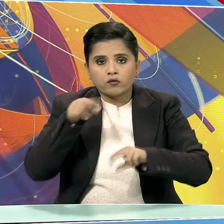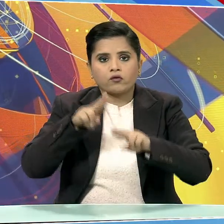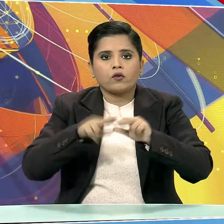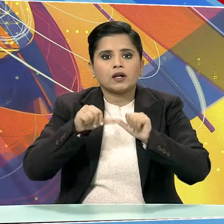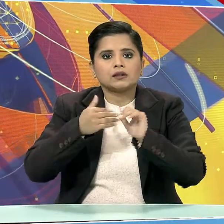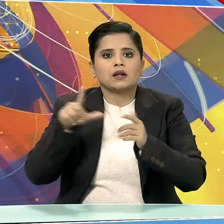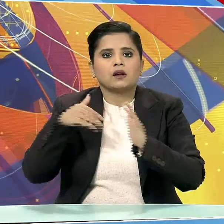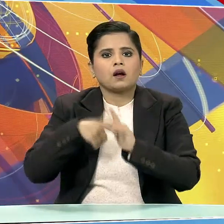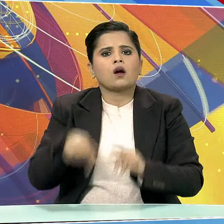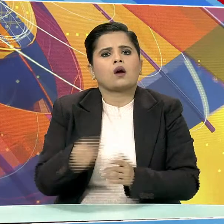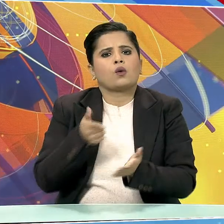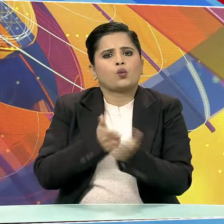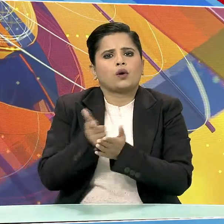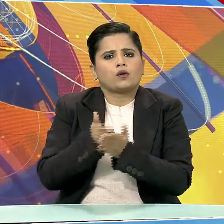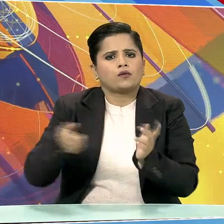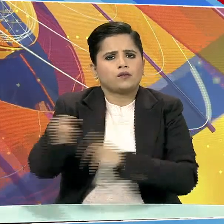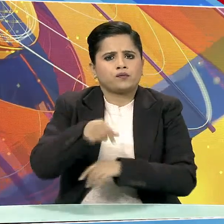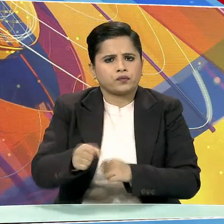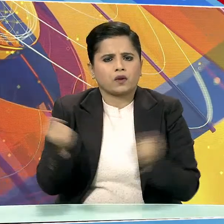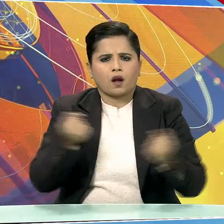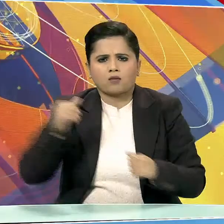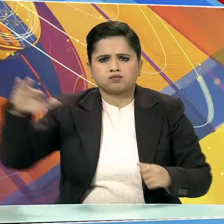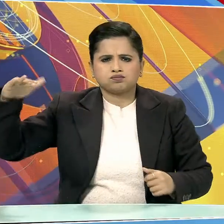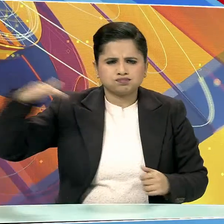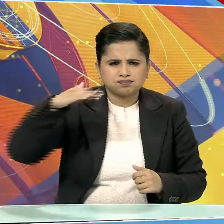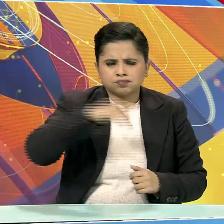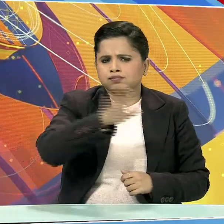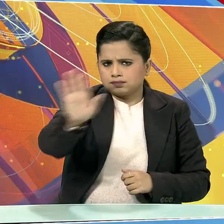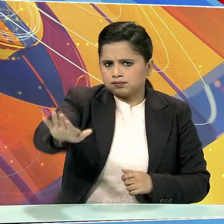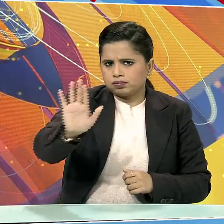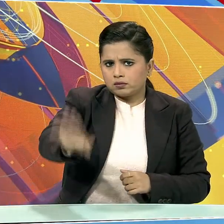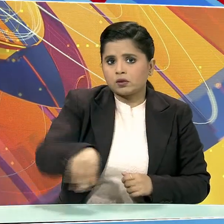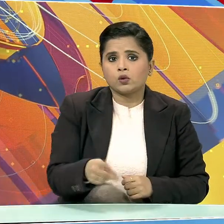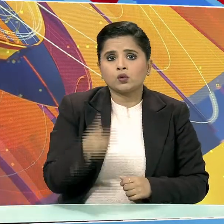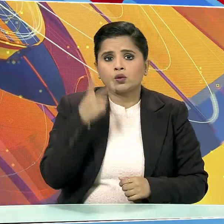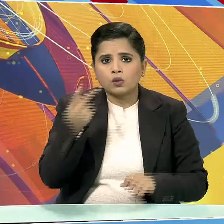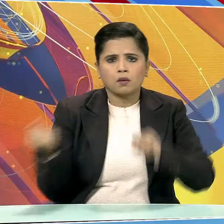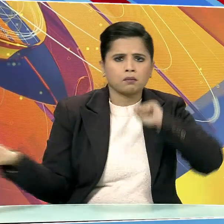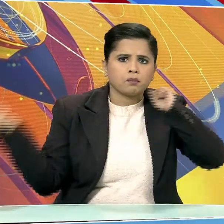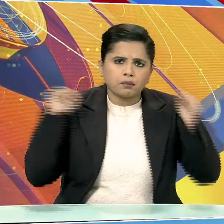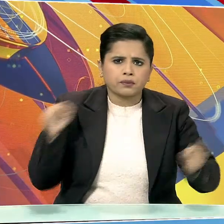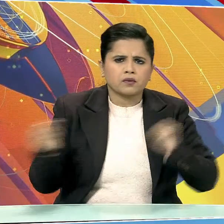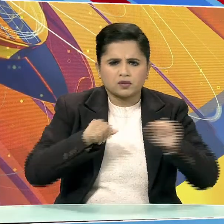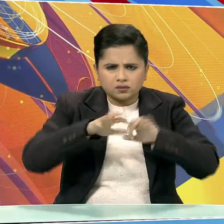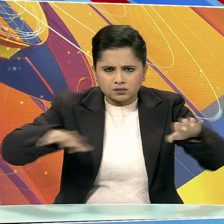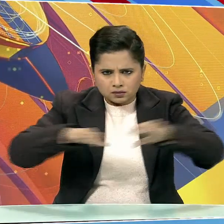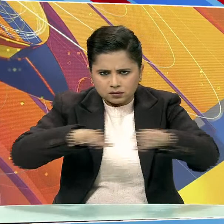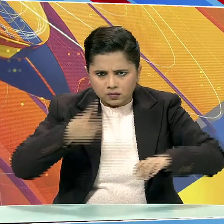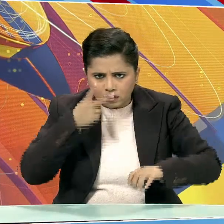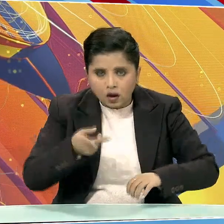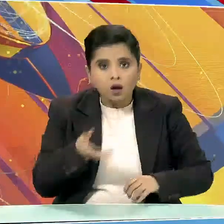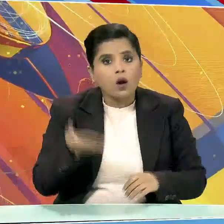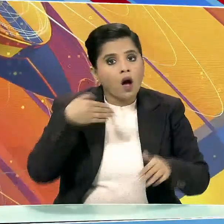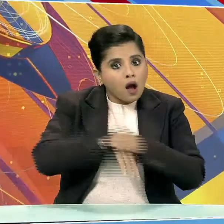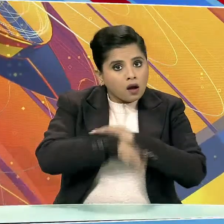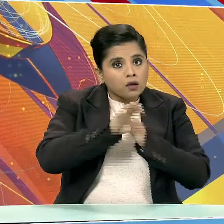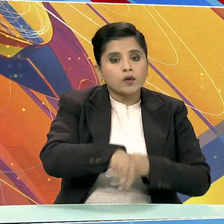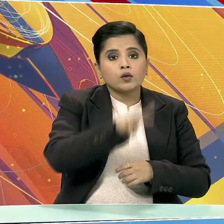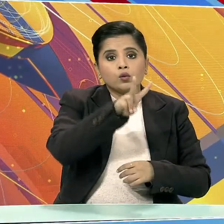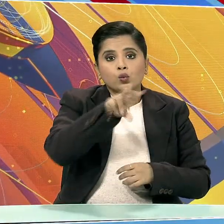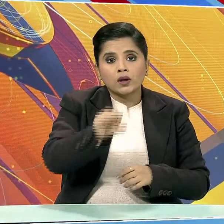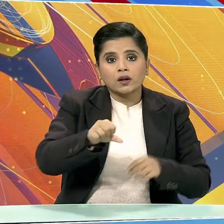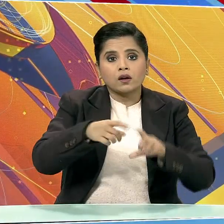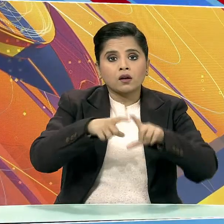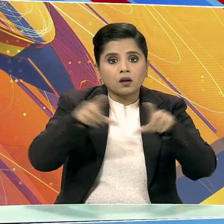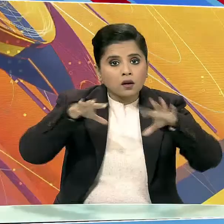की तरफ से आ रही एक कार को रुका गया। तो कार में दो प्लास्टिक के गट्टे चेक करने पर दोनों में से 29